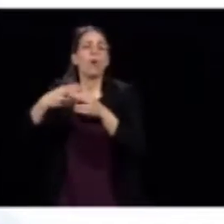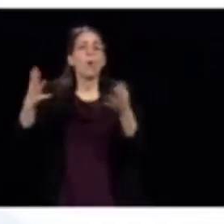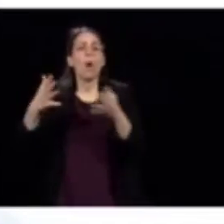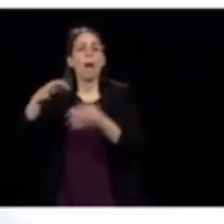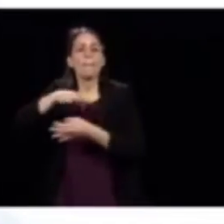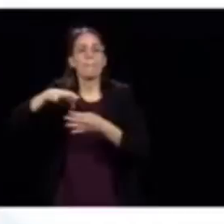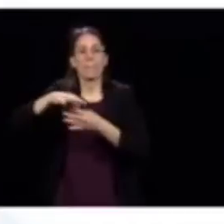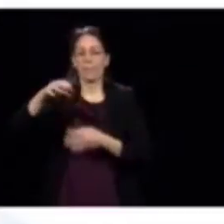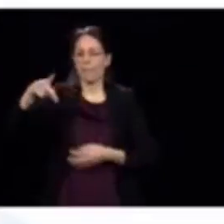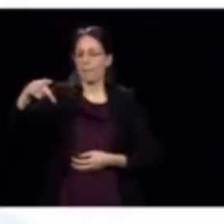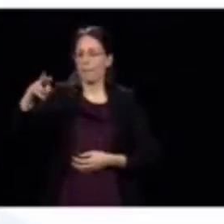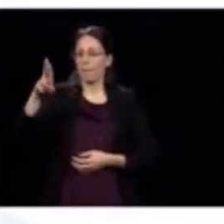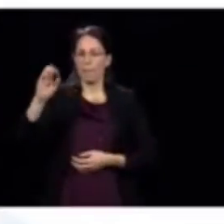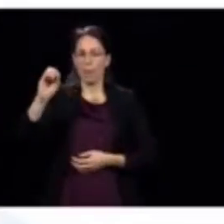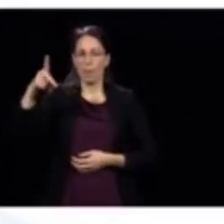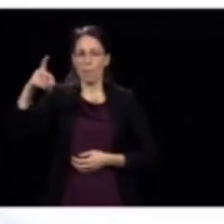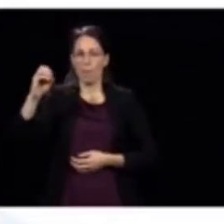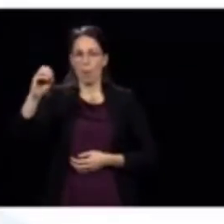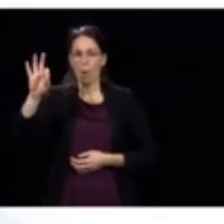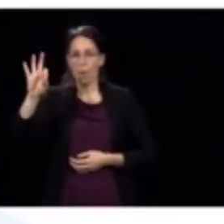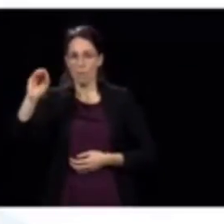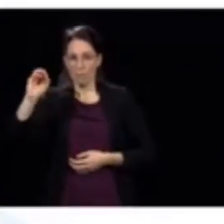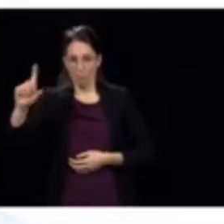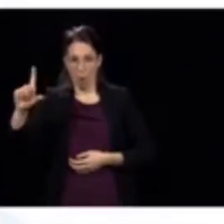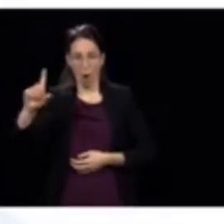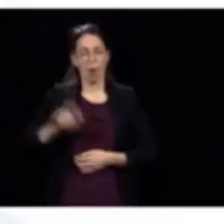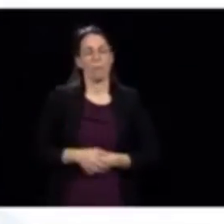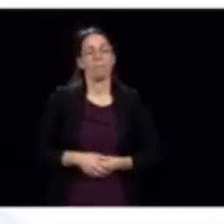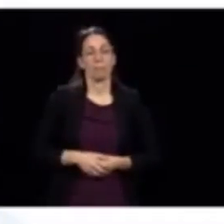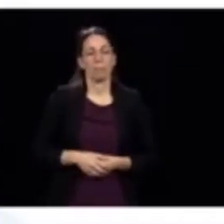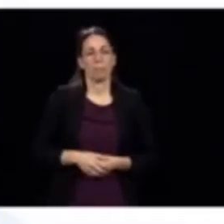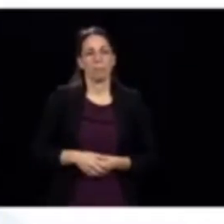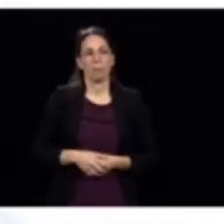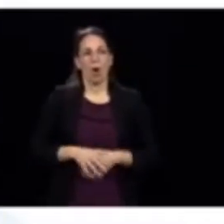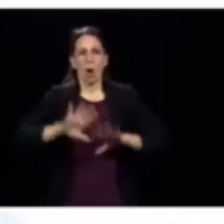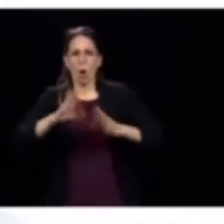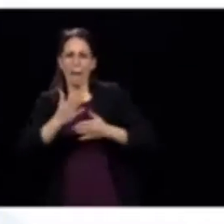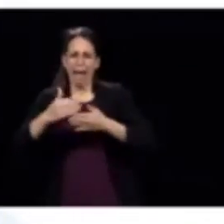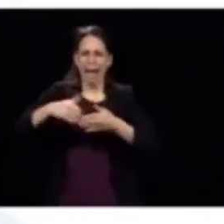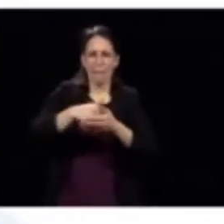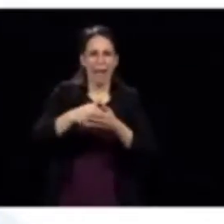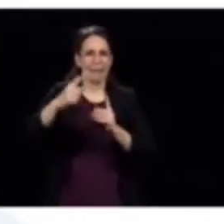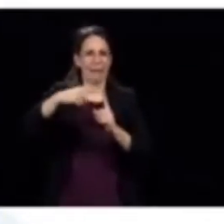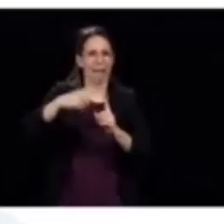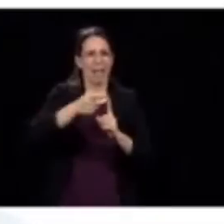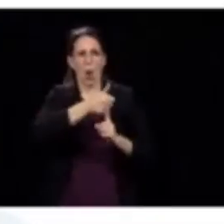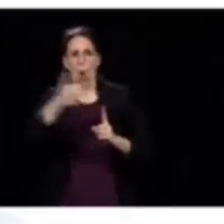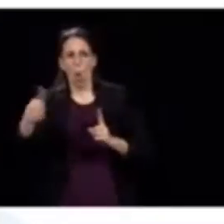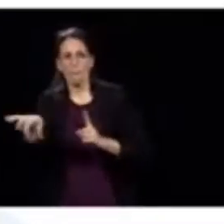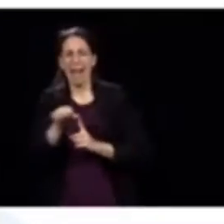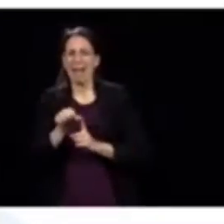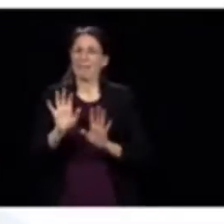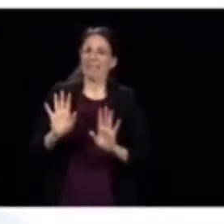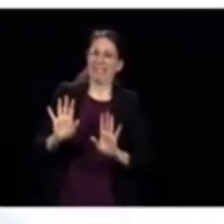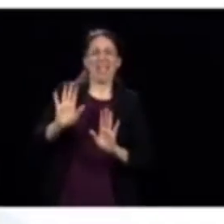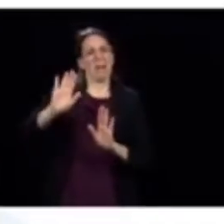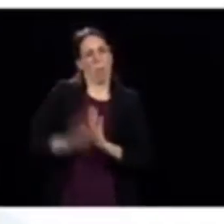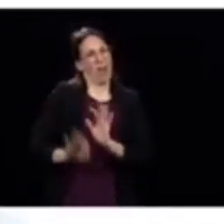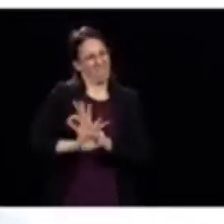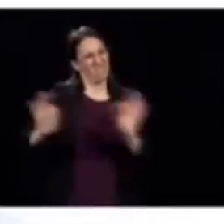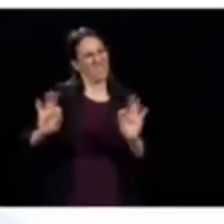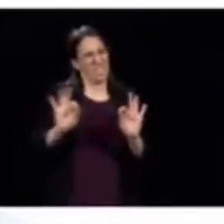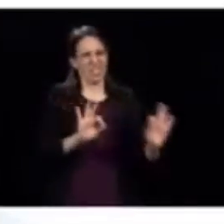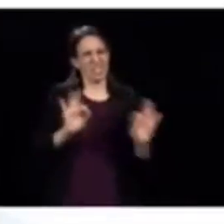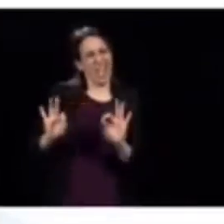médicaments ou des techniques alternatives, mais c'est beaucoup moins efficace.